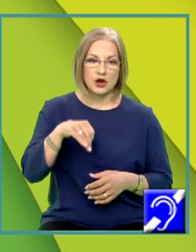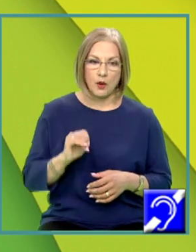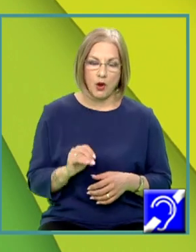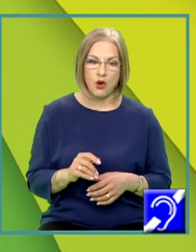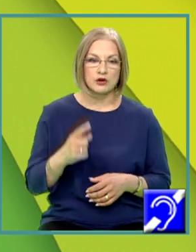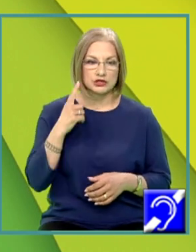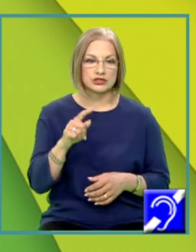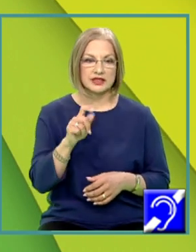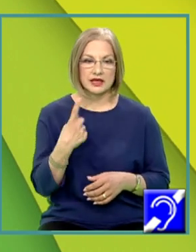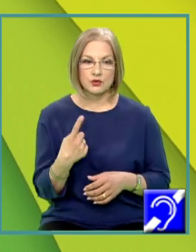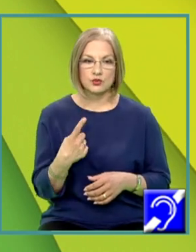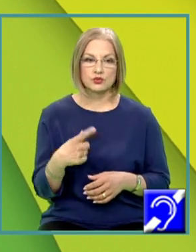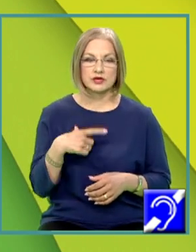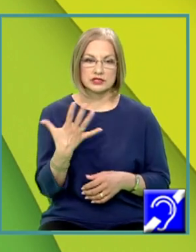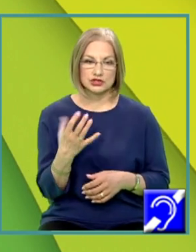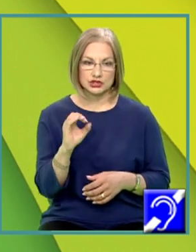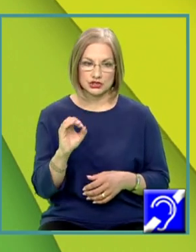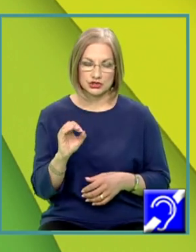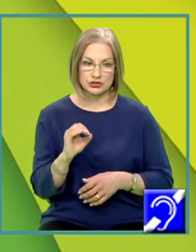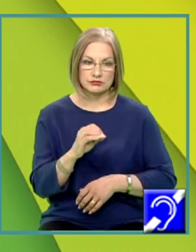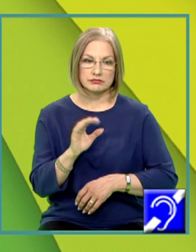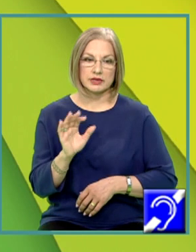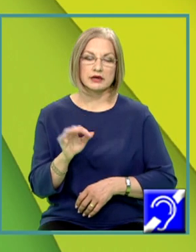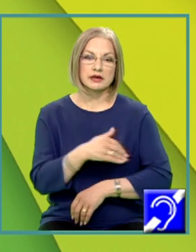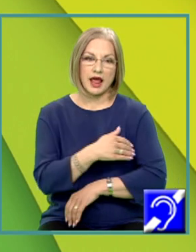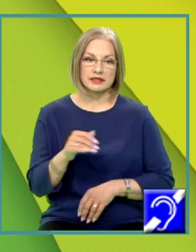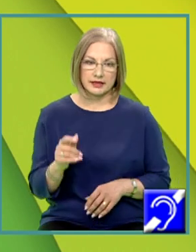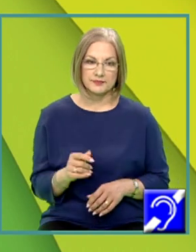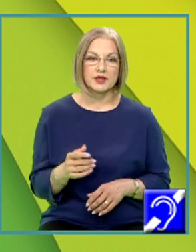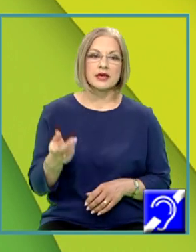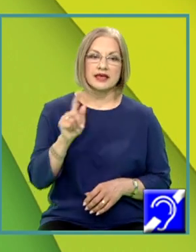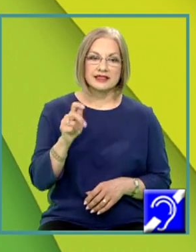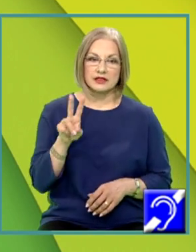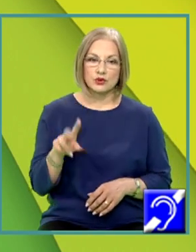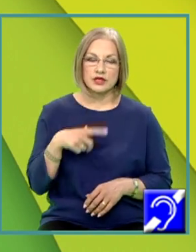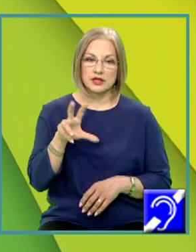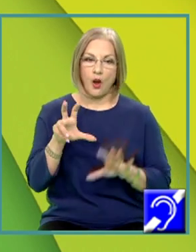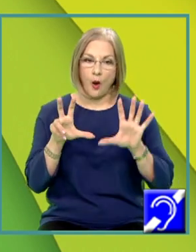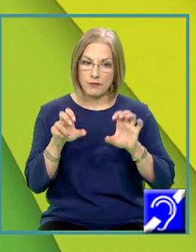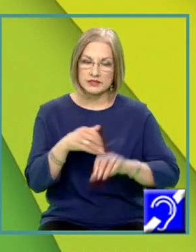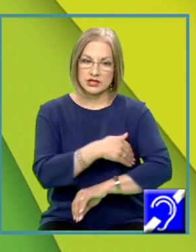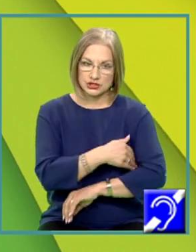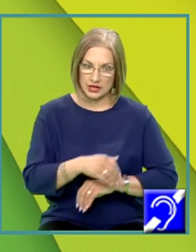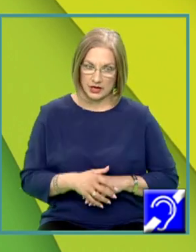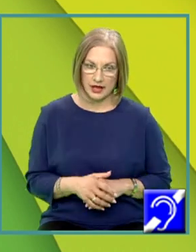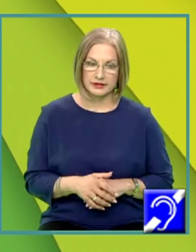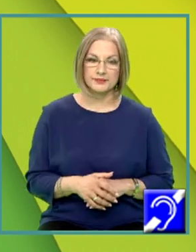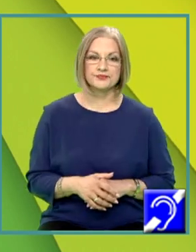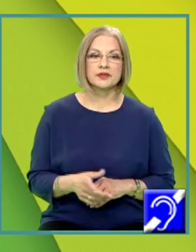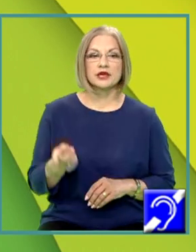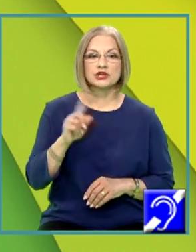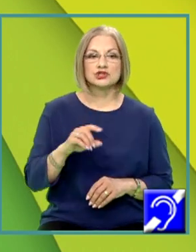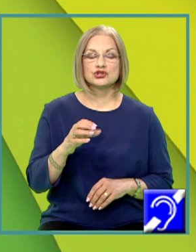T1 5 grade Celsius, T2 80 grade Celsius, iar